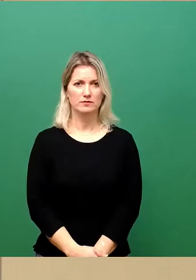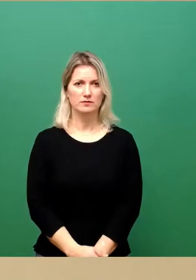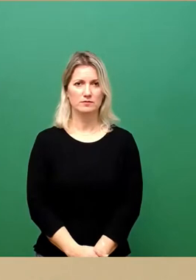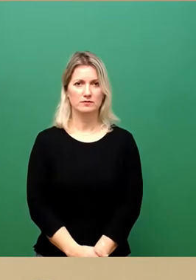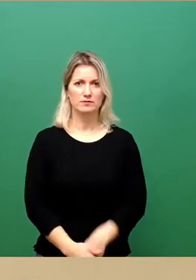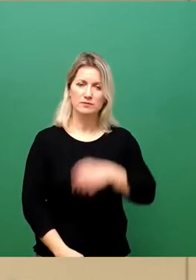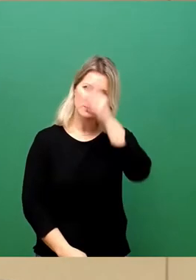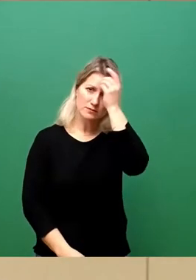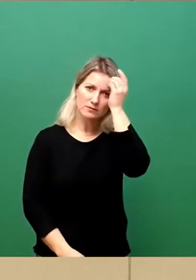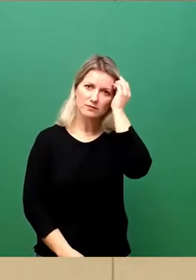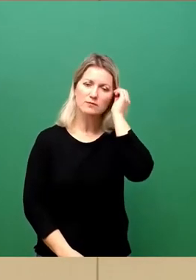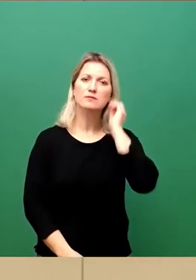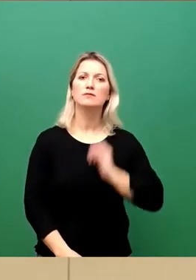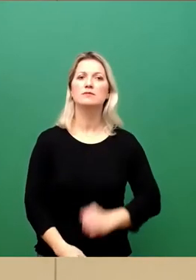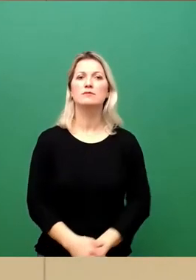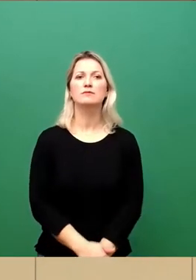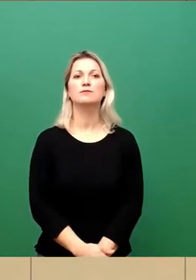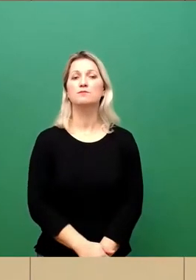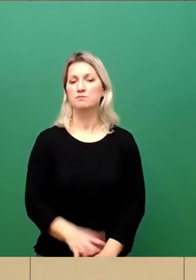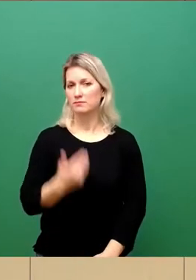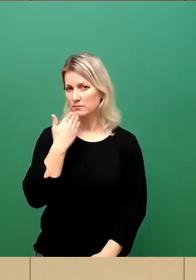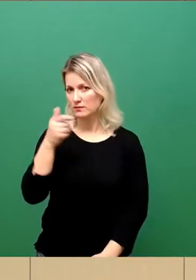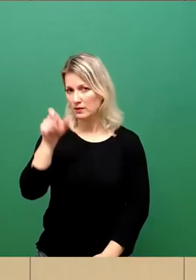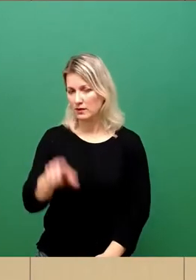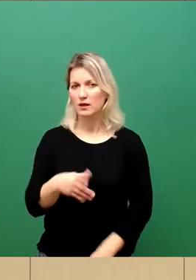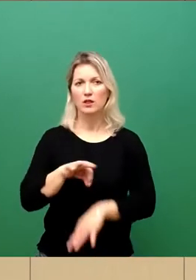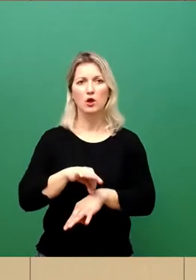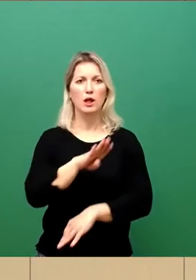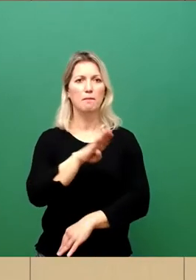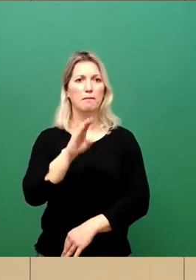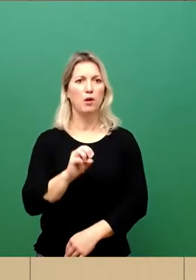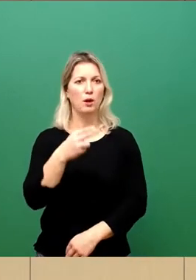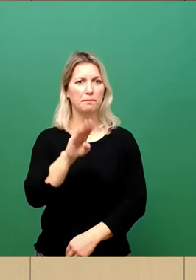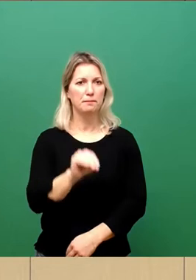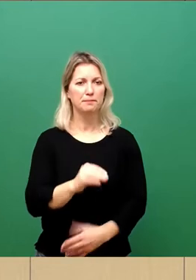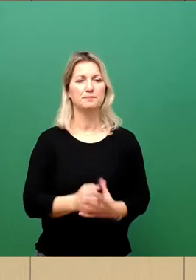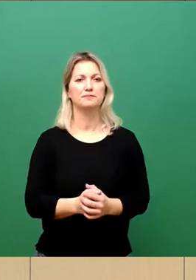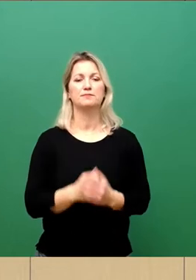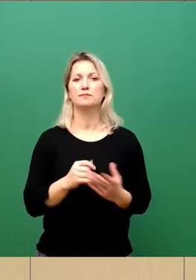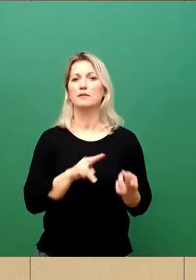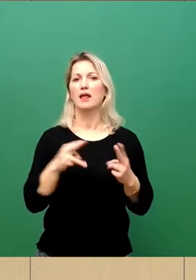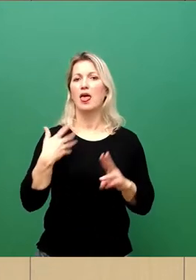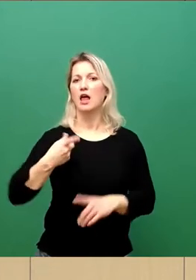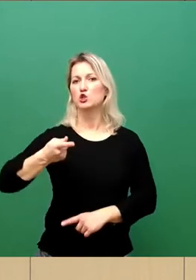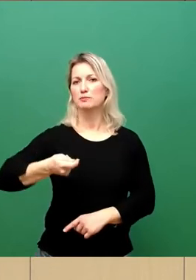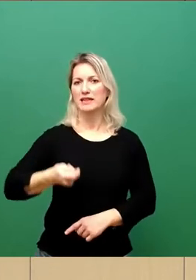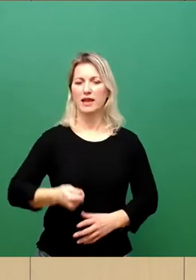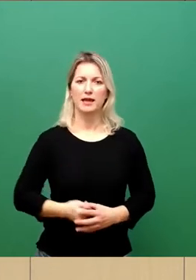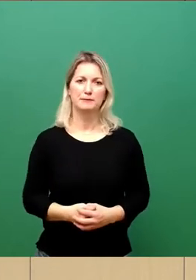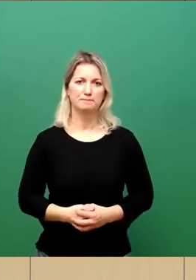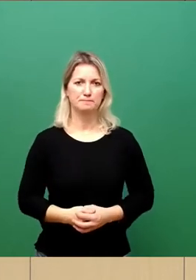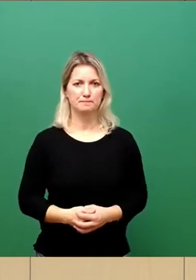Vielen Dank, Frau Dr. Bülm. Jetzt kommen wir zu Herrn Schmidke als weiteren